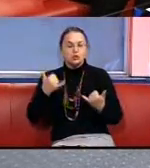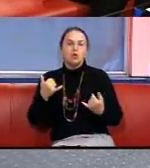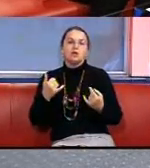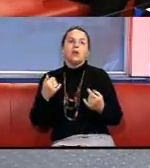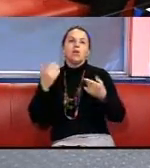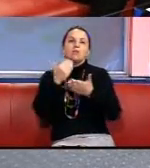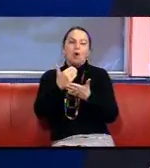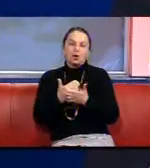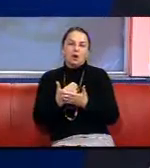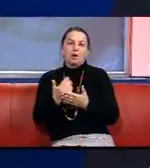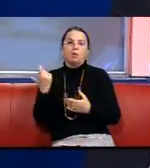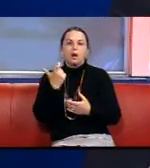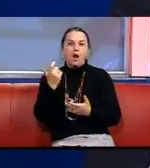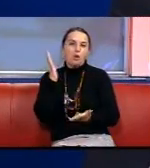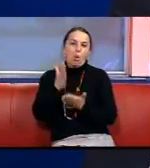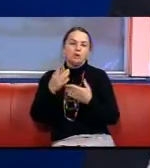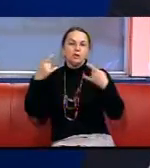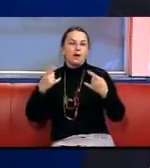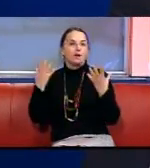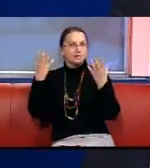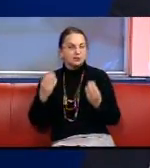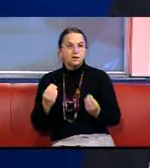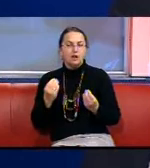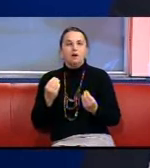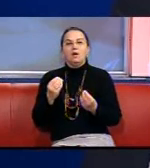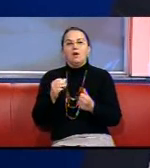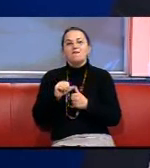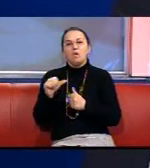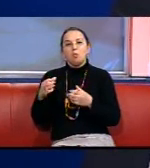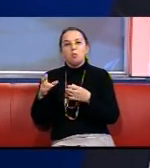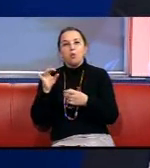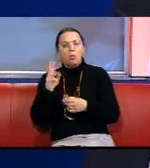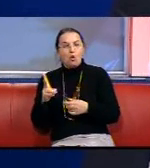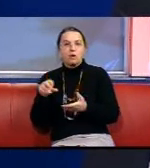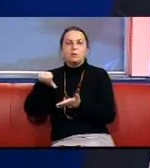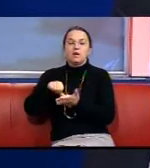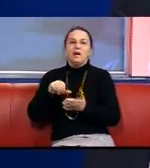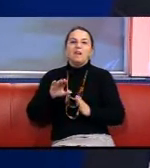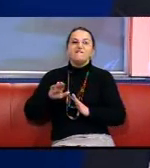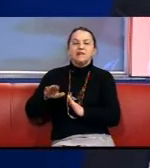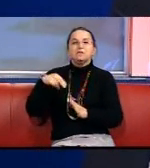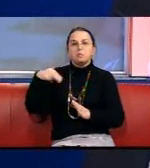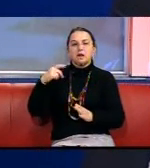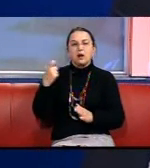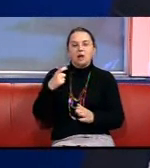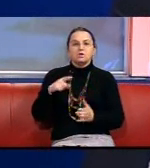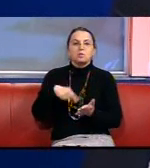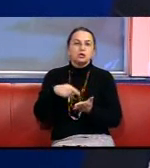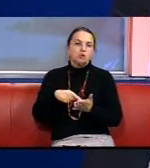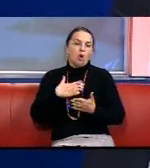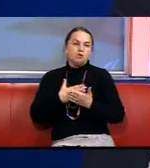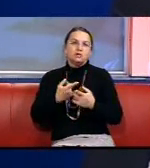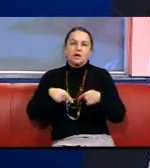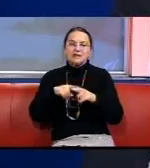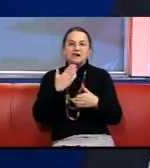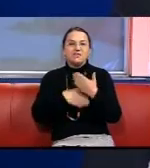«Харків онлайн день» в гостовому блоці Брали участь віце-президент Харківської міської громадської організації